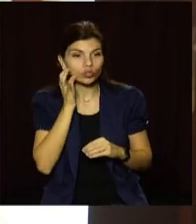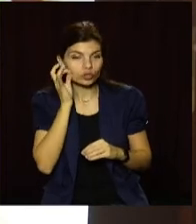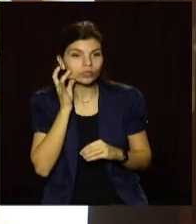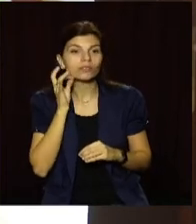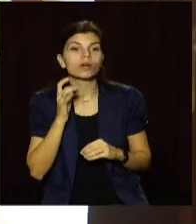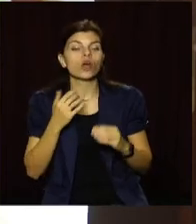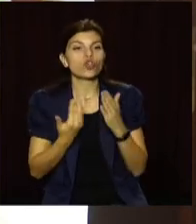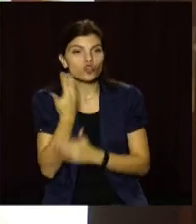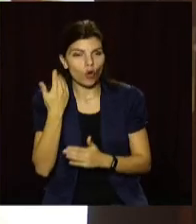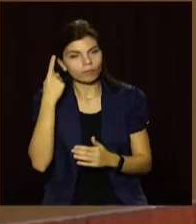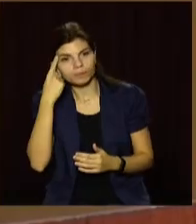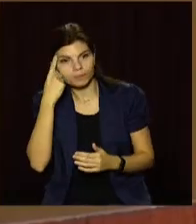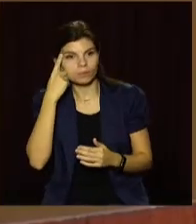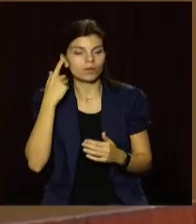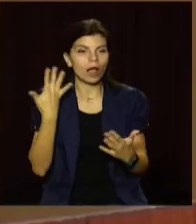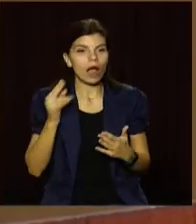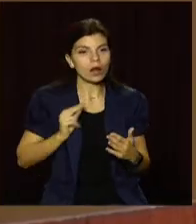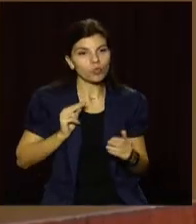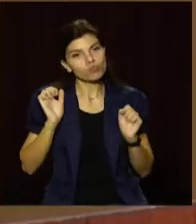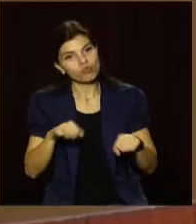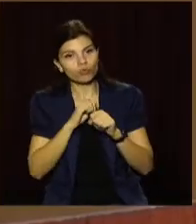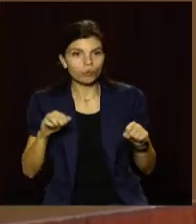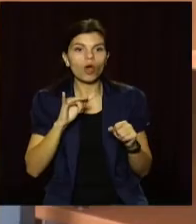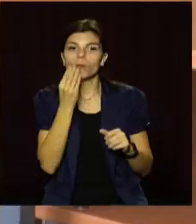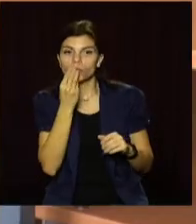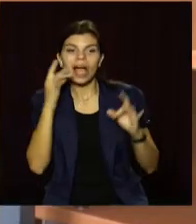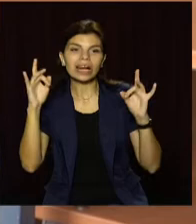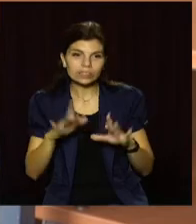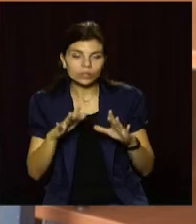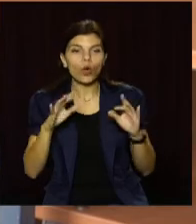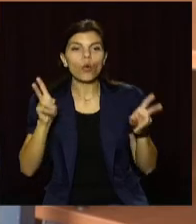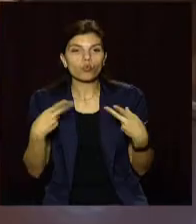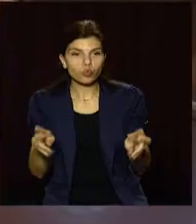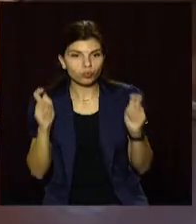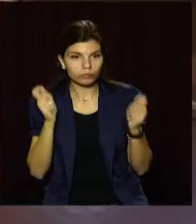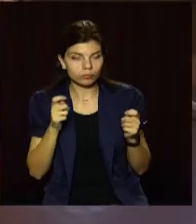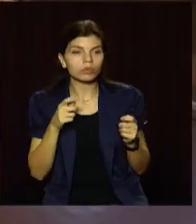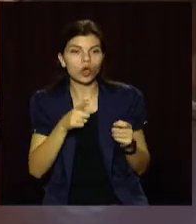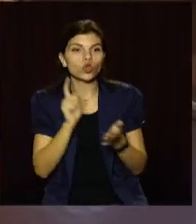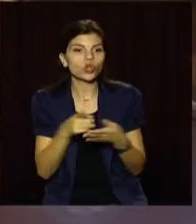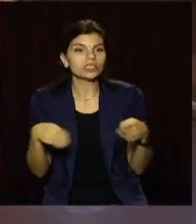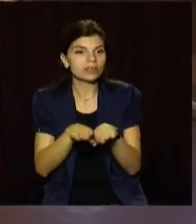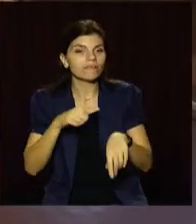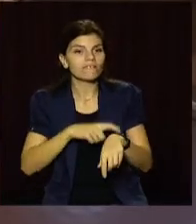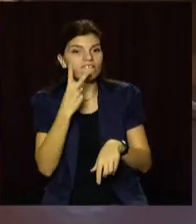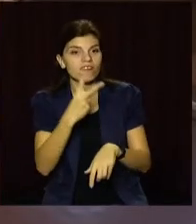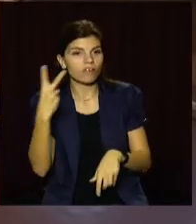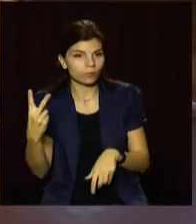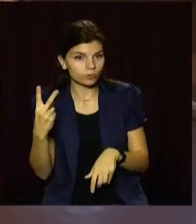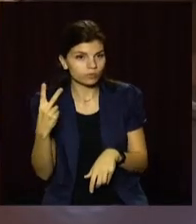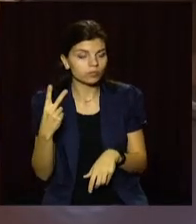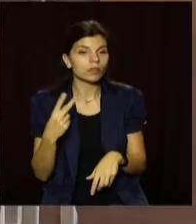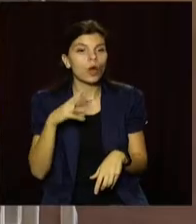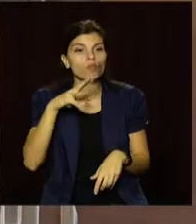запроваджують нові обмеження роботи закладів громадського харчування, ресторанів, клубів. Вони мають зачинятися о 22 годині.